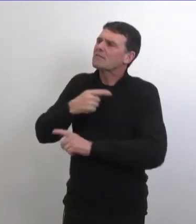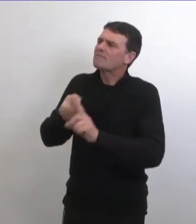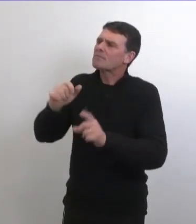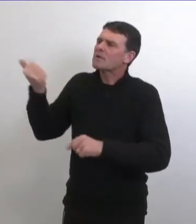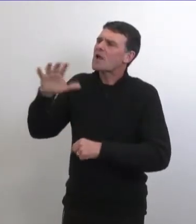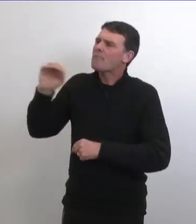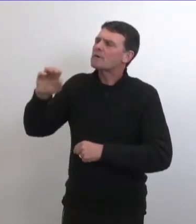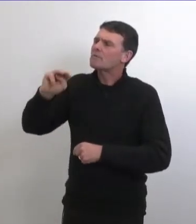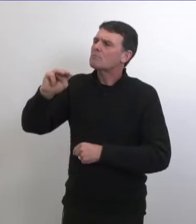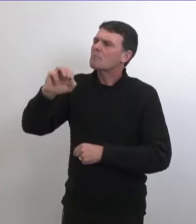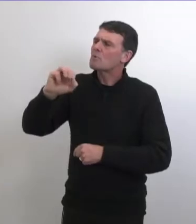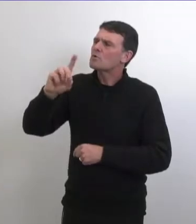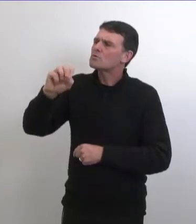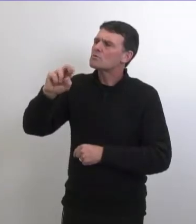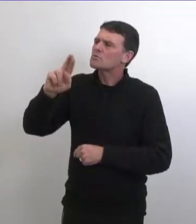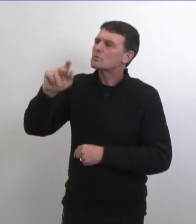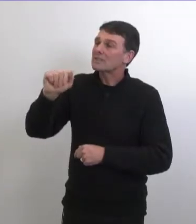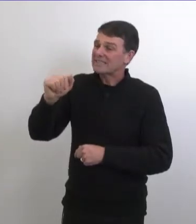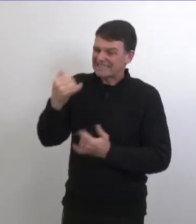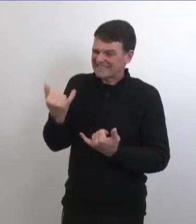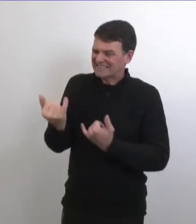j'ai une question sur le vaccin moderne